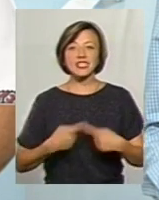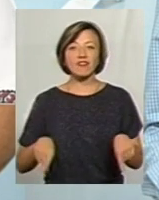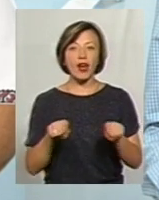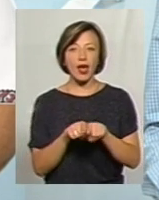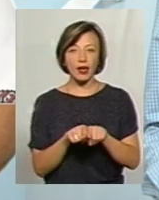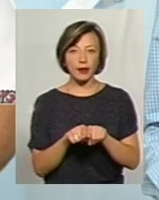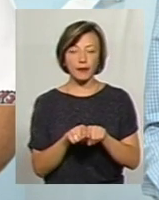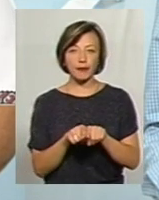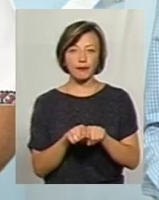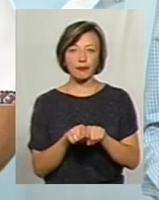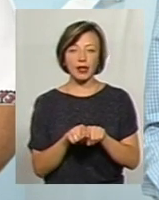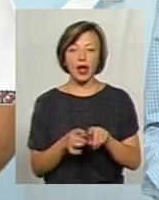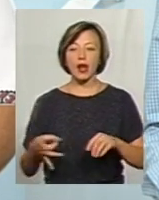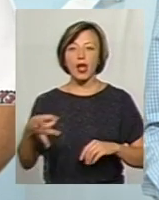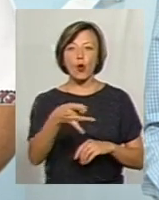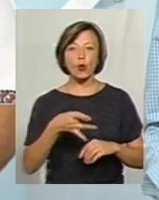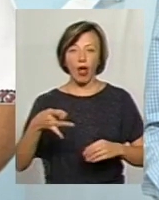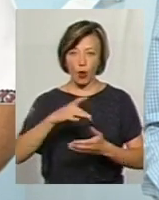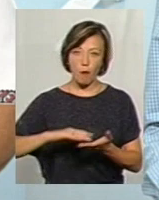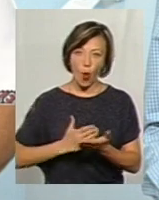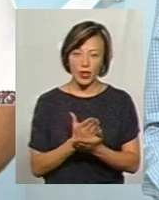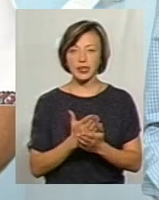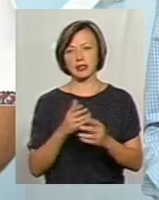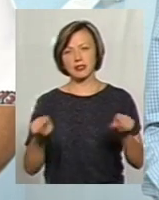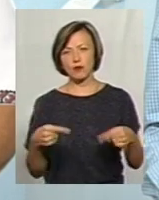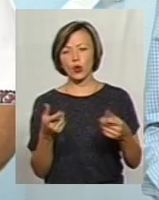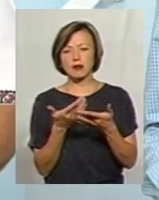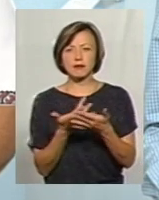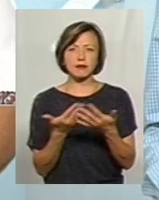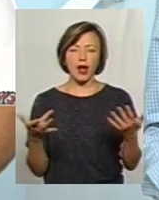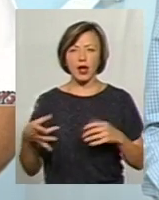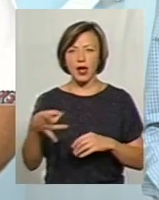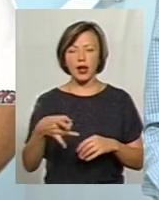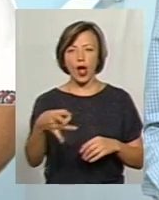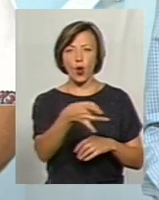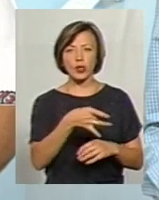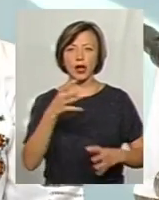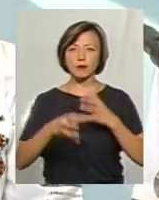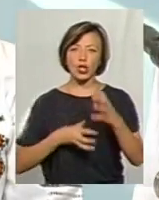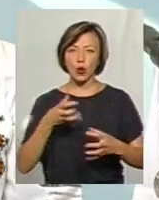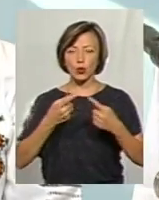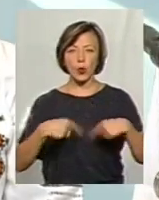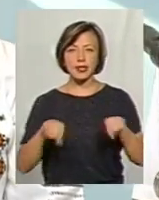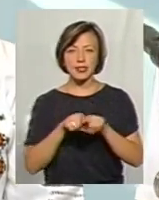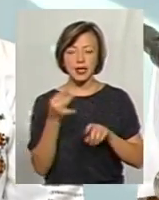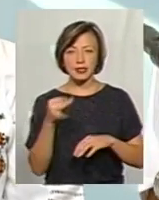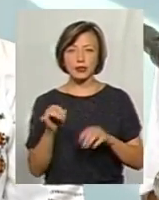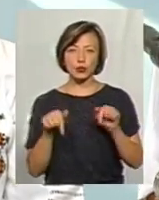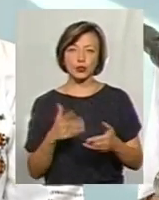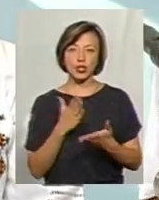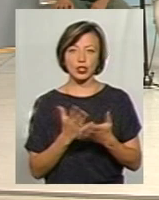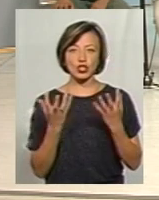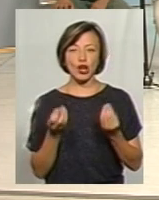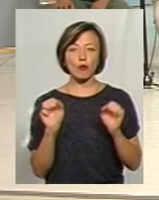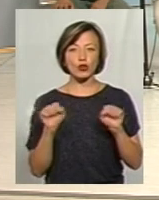регіональної політики, створення якихось регіональних міжнародних організацій. Тут є